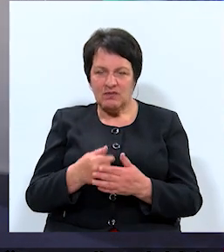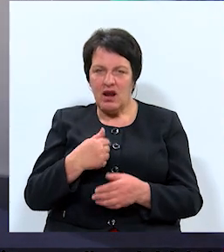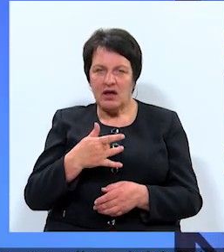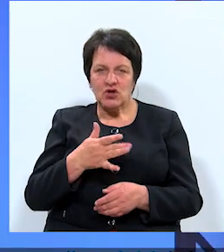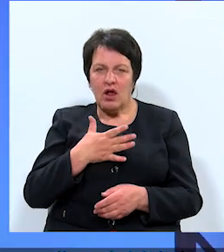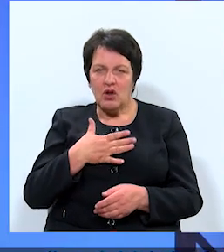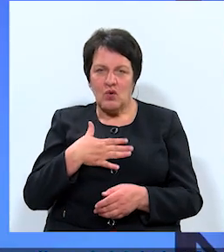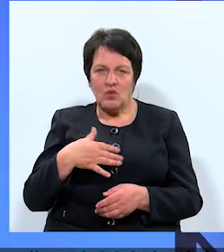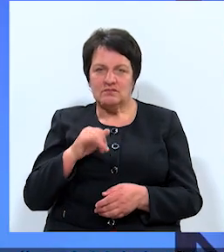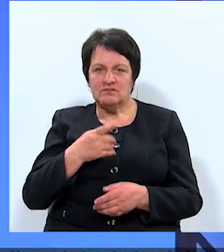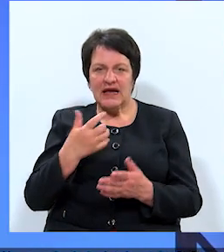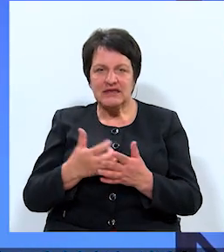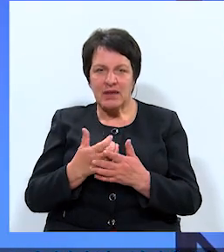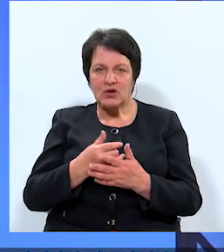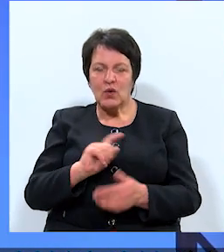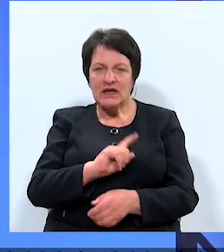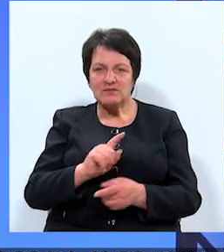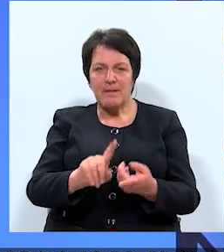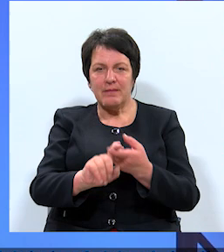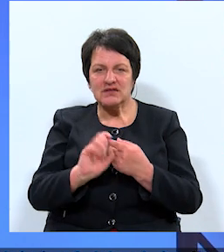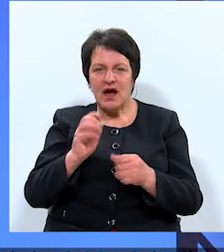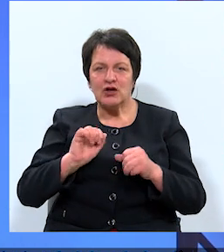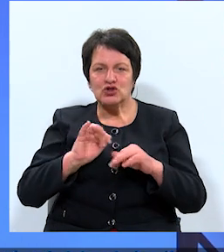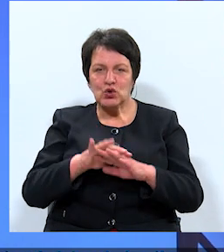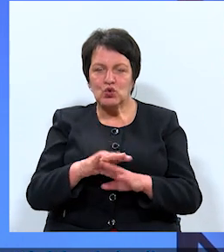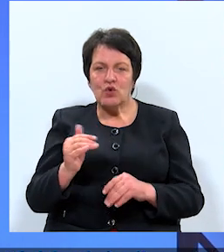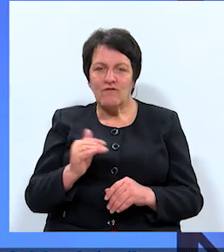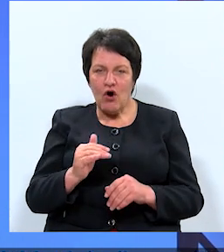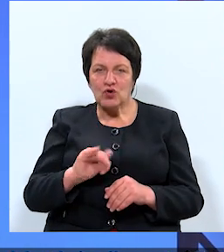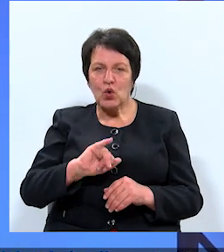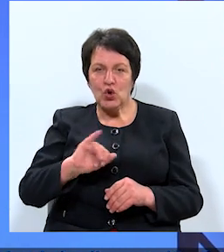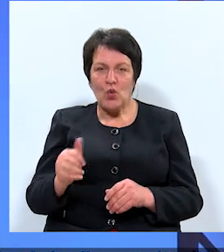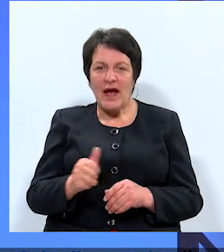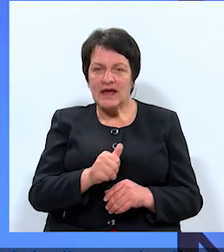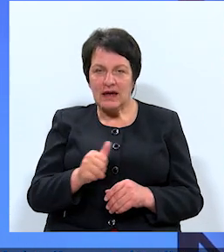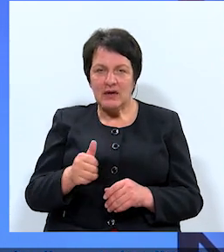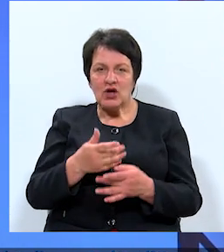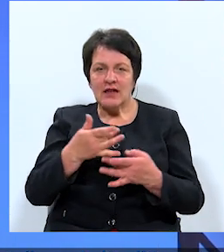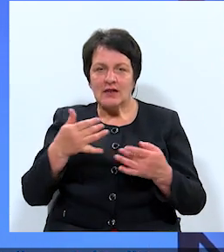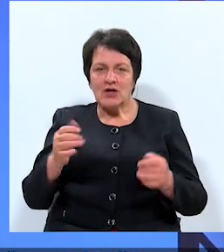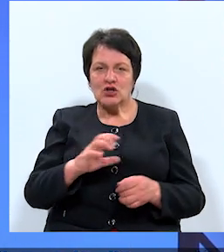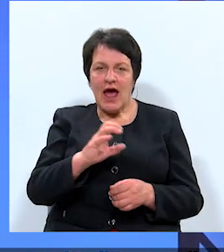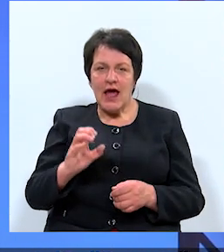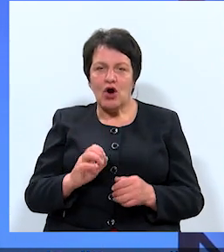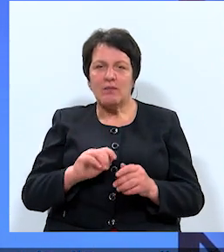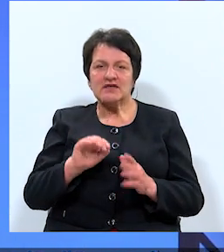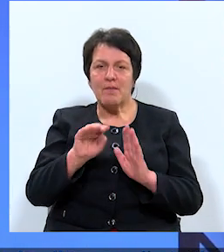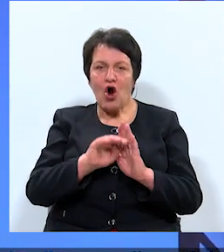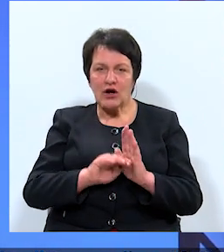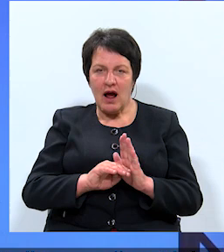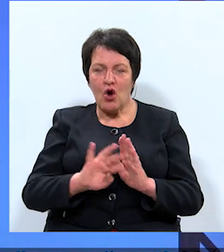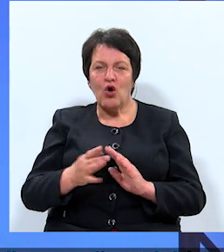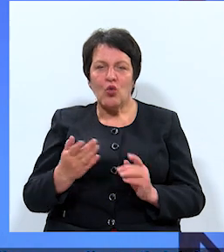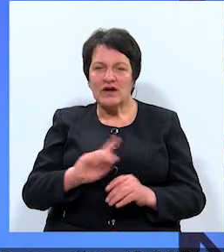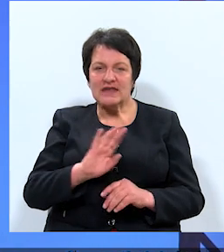nepilniegi izmantoja iespējas piesaistīt gan struktūru fondu, gan, jo īpaši dažādu Eiropas programmu, kuras